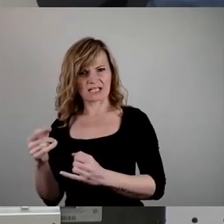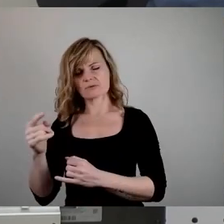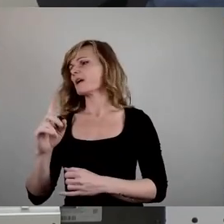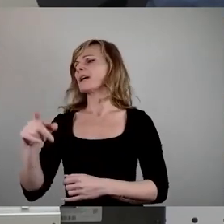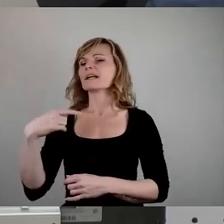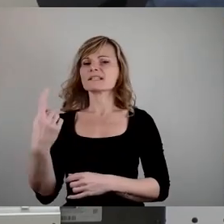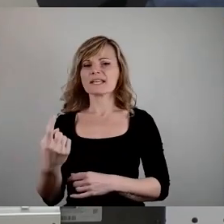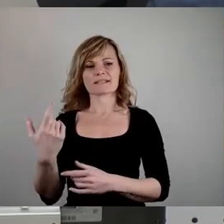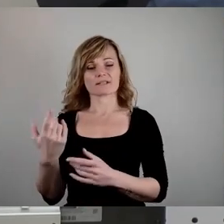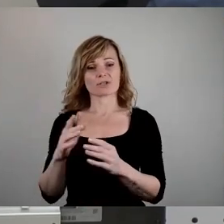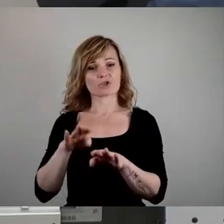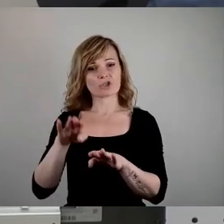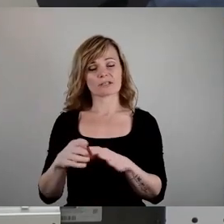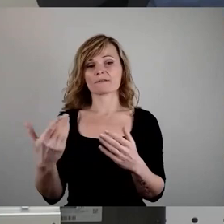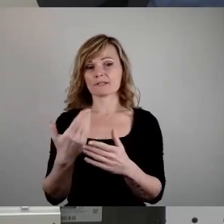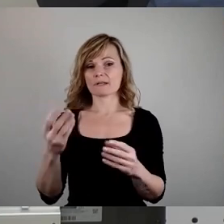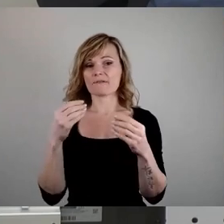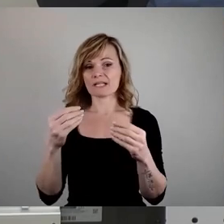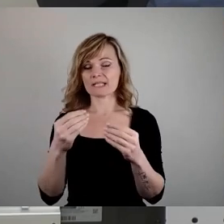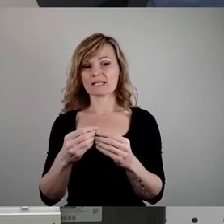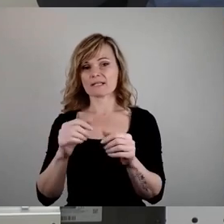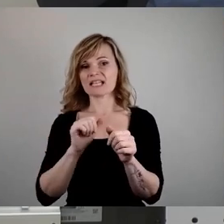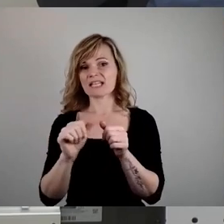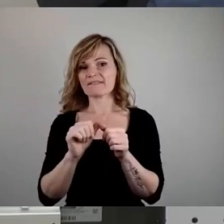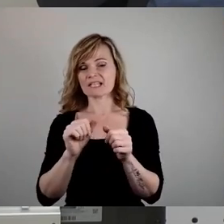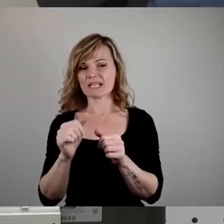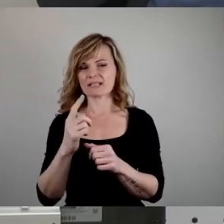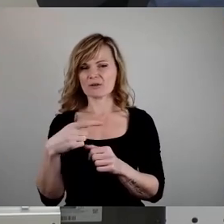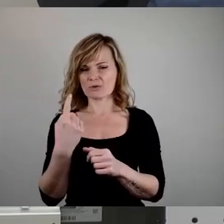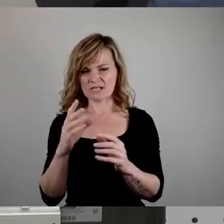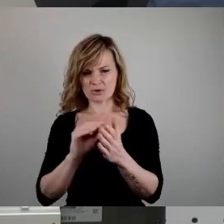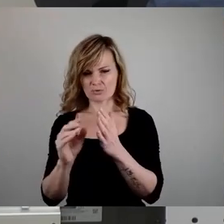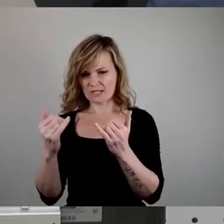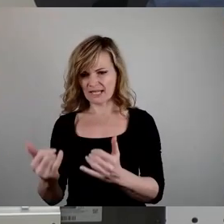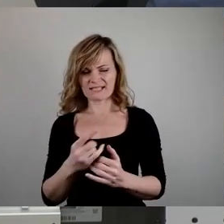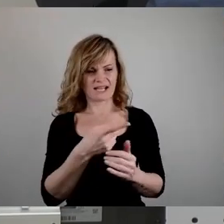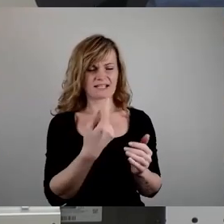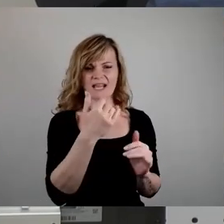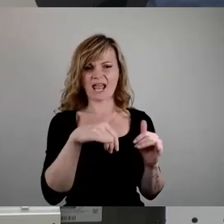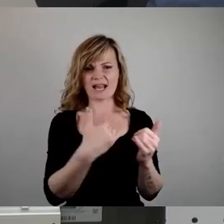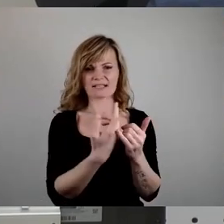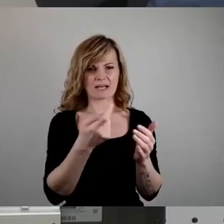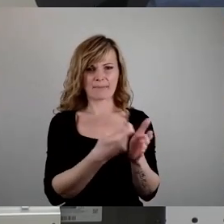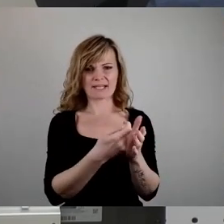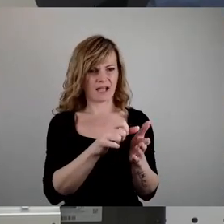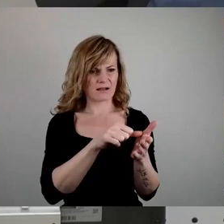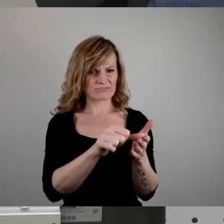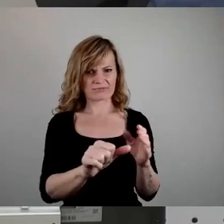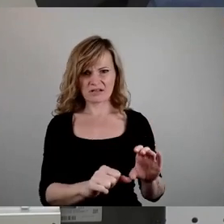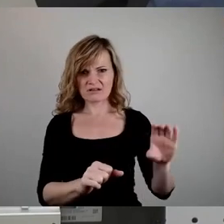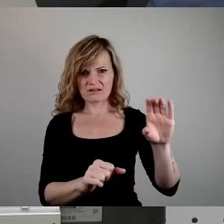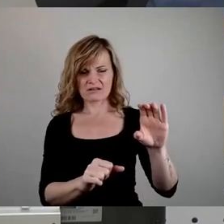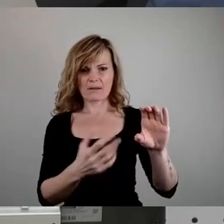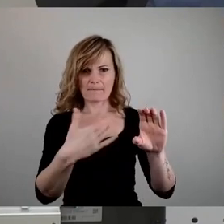versuchen, die Qualitätsdefizite, die wir momentan in unseren Schulen haben, durch Elternbeiträge zu schließen. Ich glaube, da so weit will keiner gehen. Also insofern müssen wir da auch